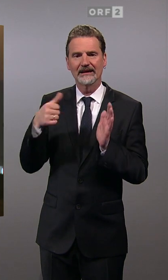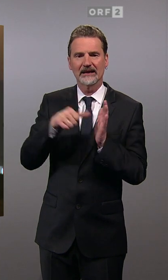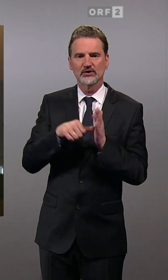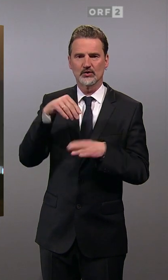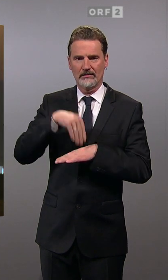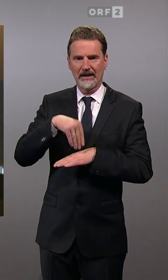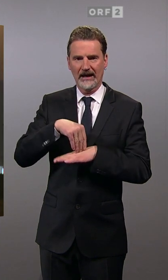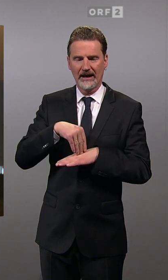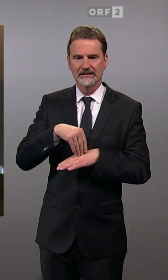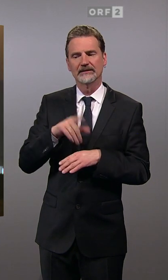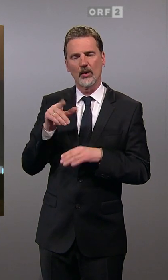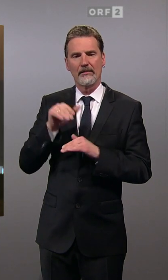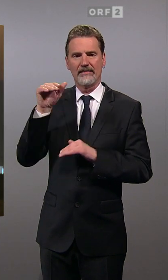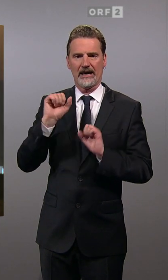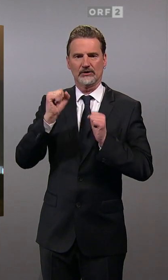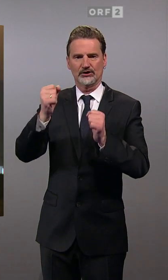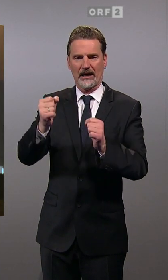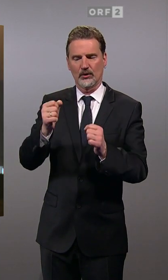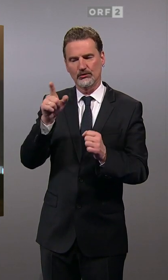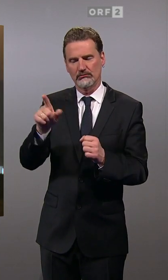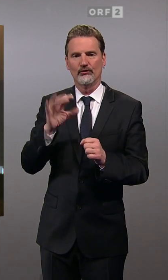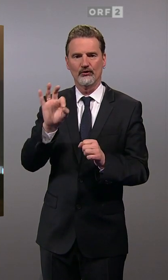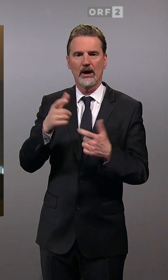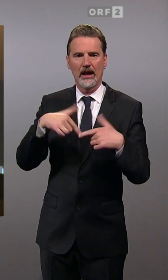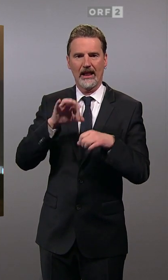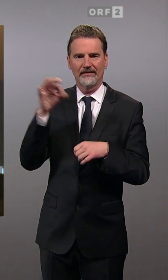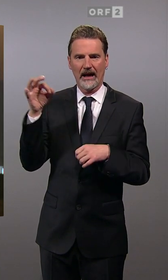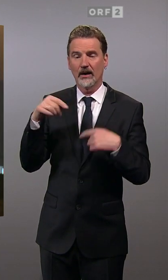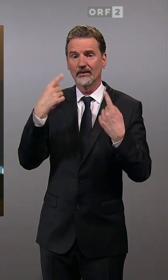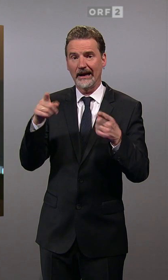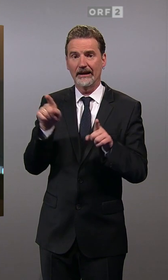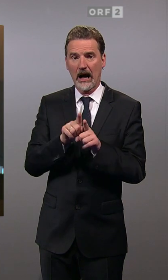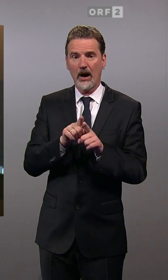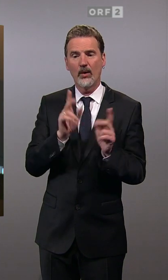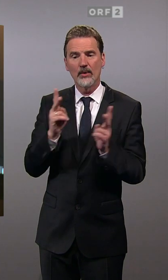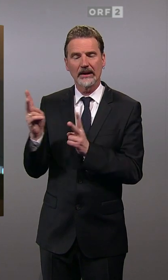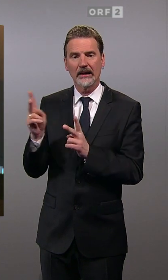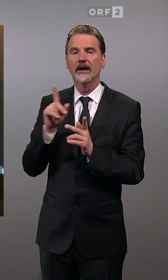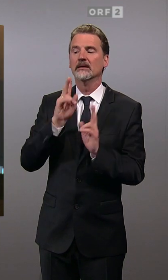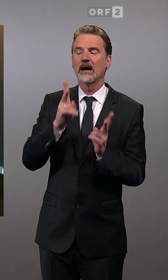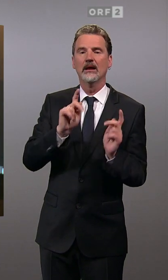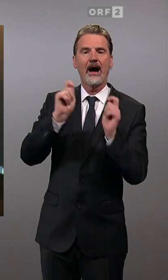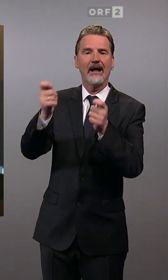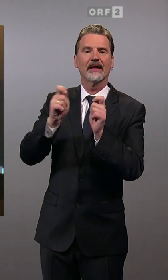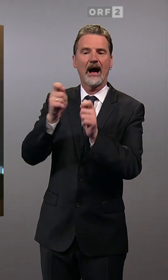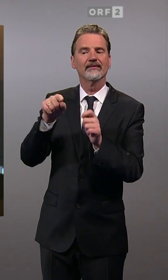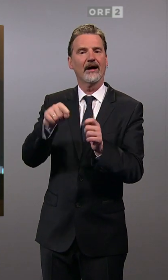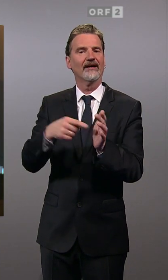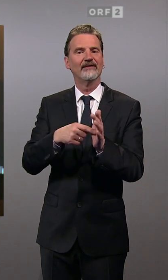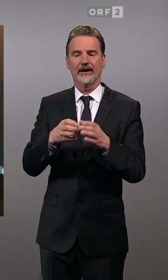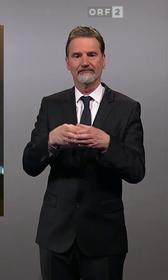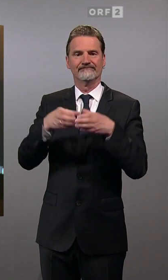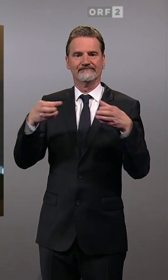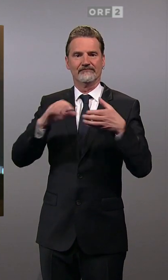ihnen mit Stärke bringen im Landtag und damit auch die Möglichkeit zum Beispiel Anträge einzubringen. Und welchen